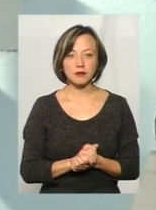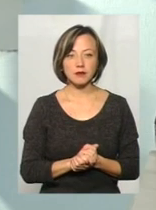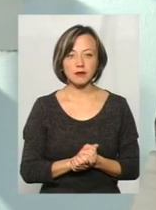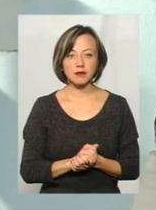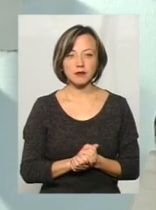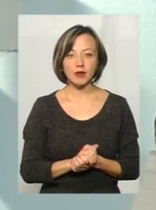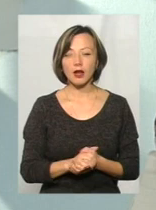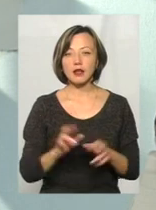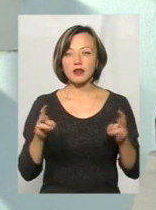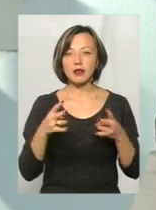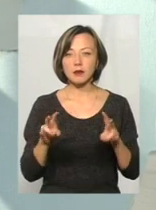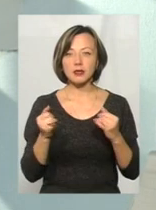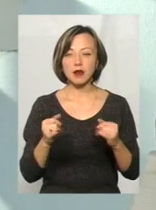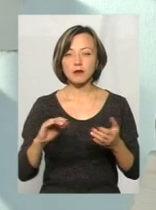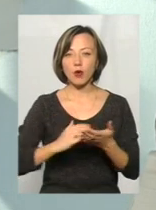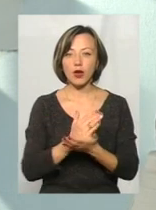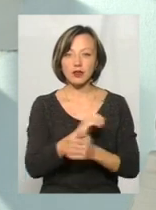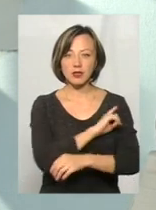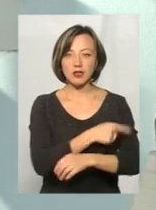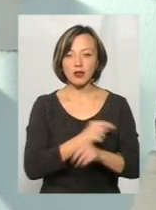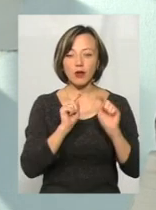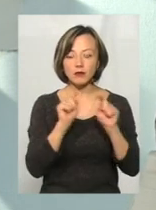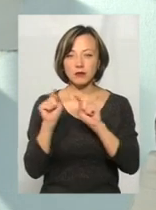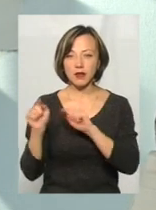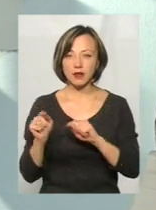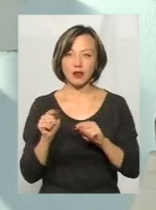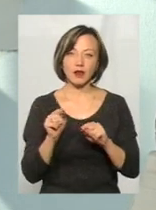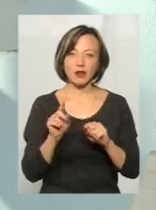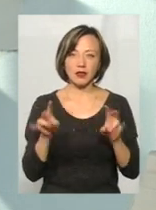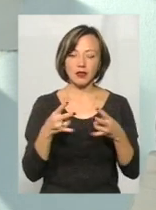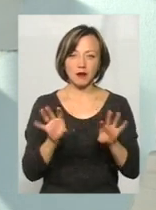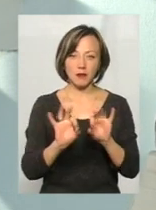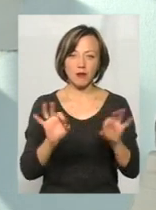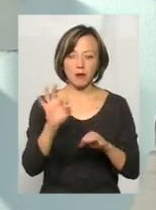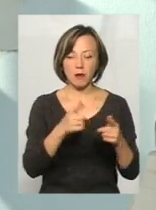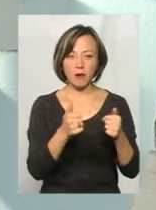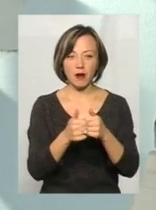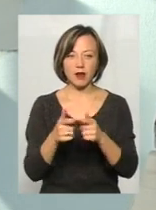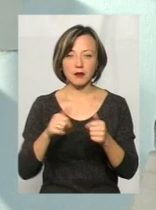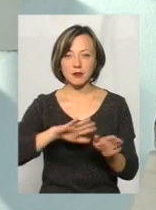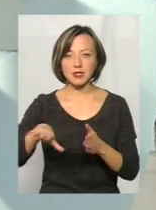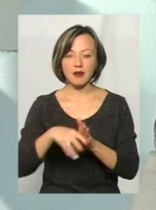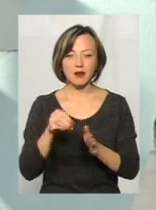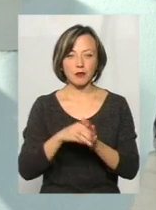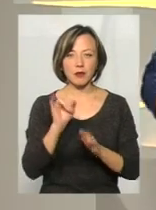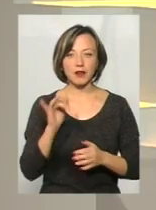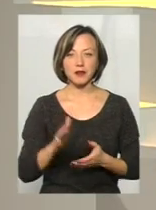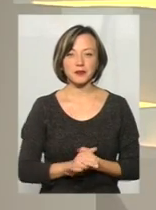поліцилах, тому що заради виборчі процеси, щоб ми не надавали конкретні партії ту чи іншу оцінку. Це питання після виборів. Так.